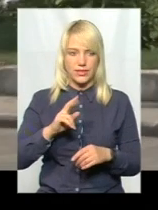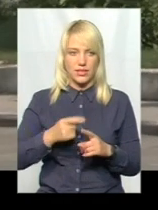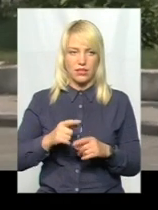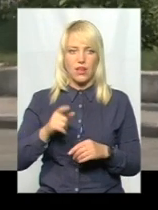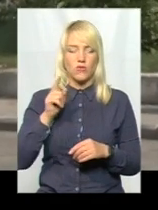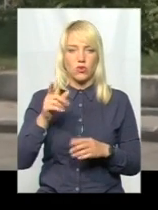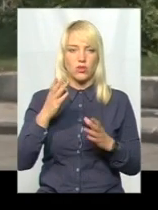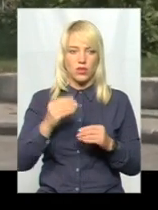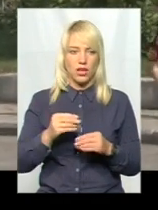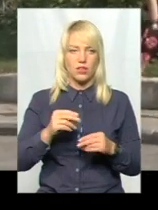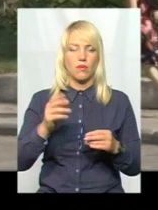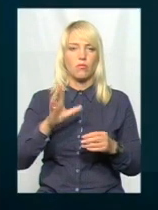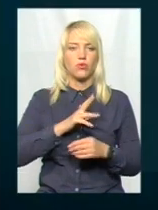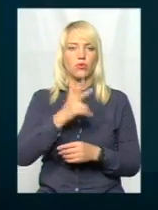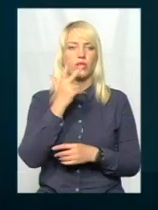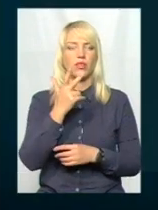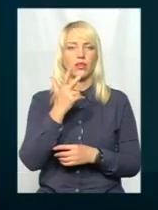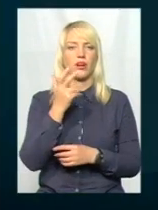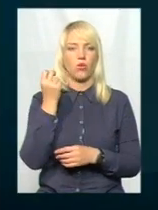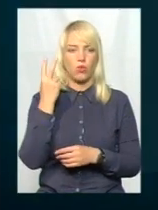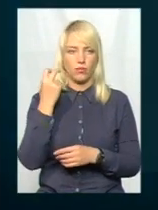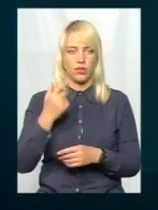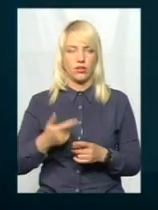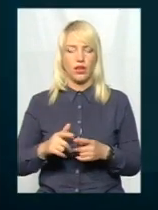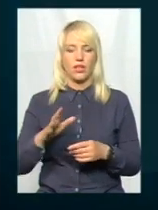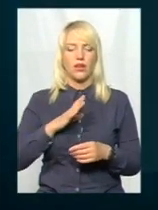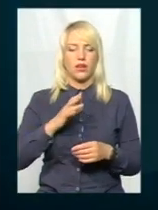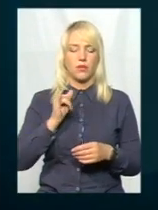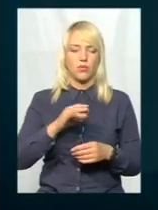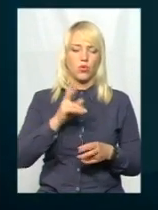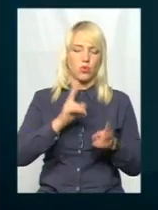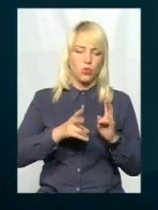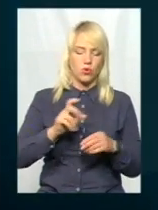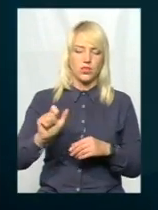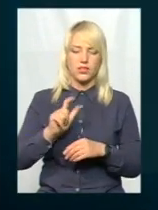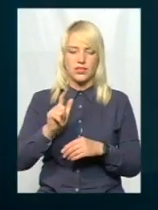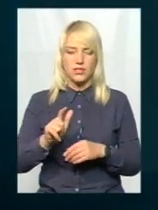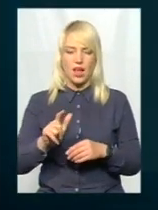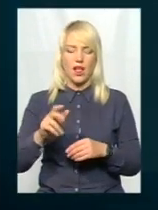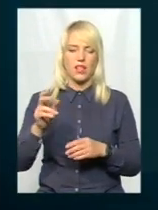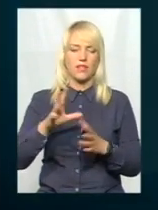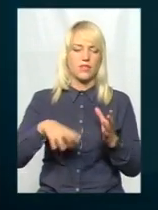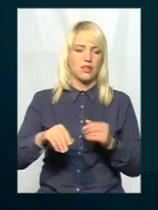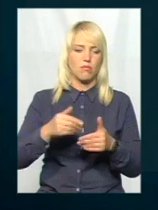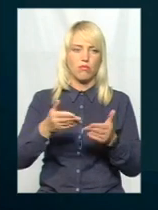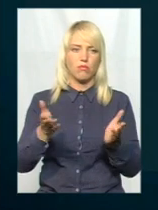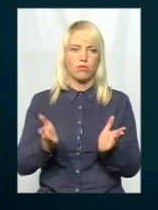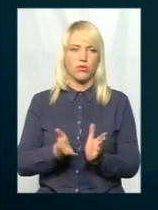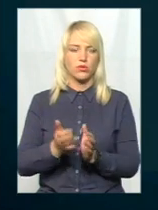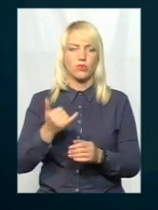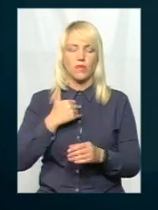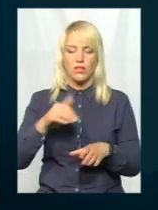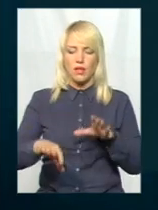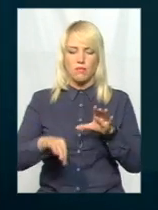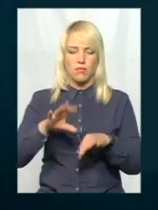закладу готували три обіди. В мене провірали повністю і кухні, і обідні зали, і посуд, і все, все, все. В мене брали